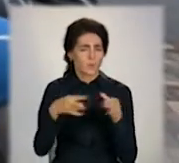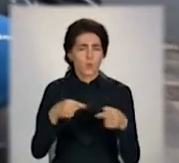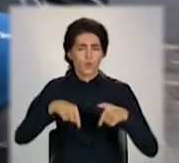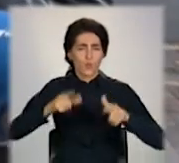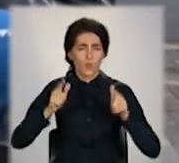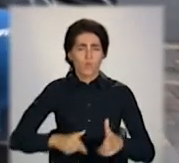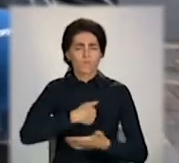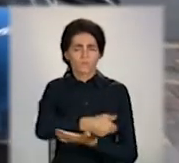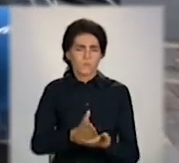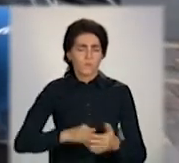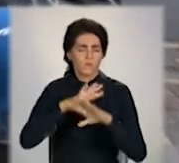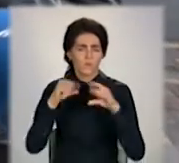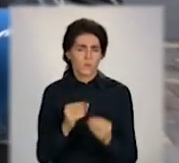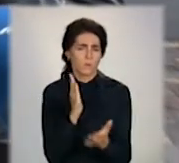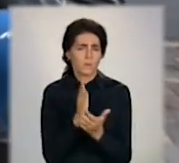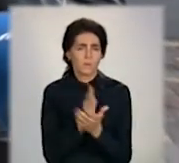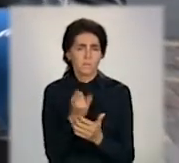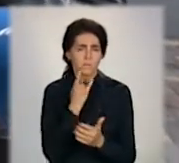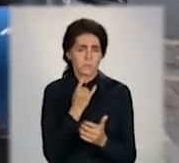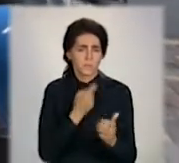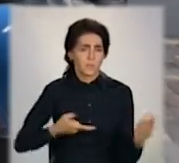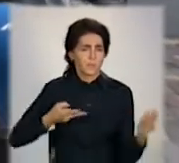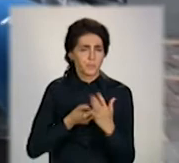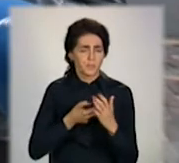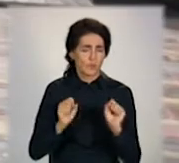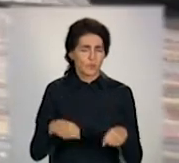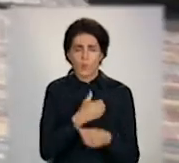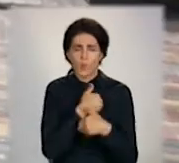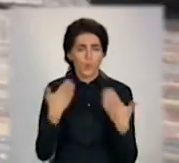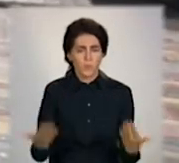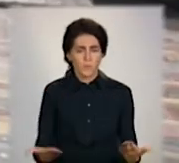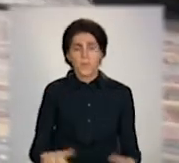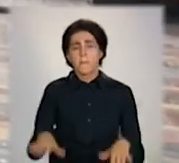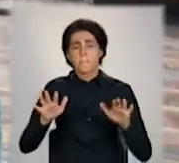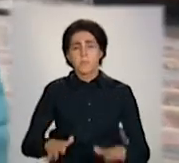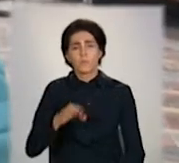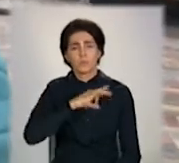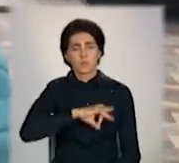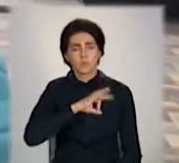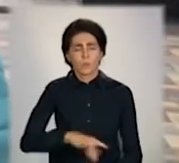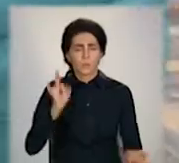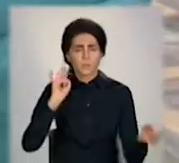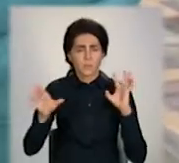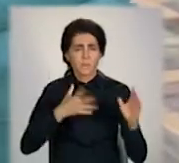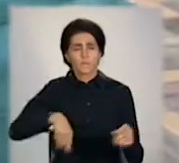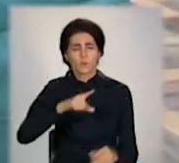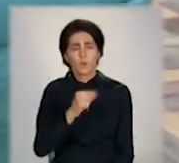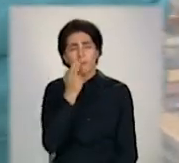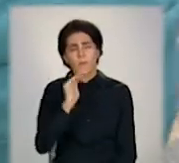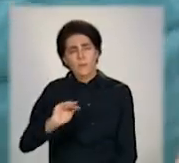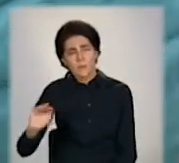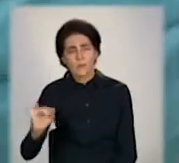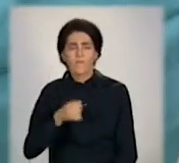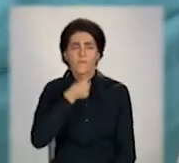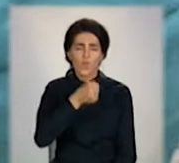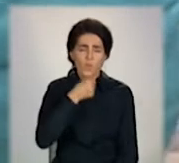А тут привезти собі зарядку, поставив і можна заряджати. Майданчик користується популярністю і у підлітків, і у більш